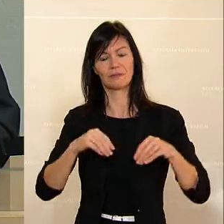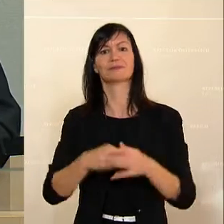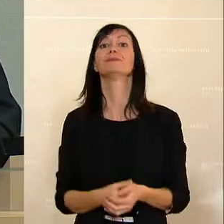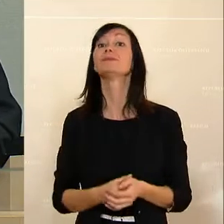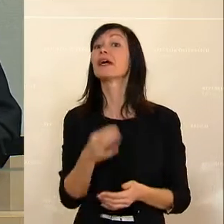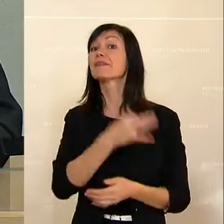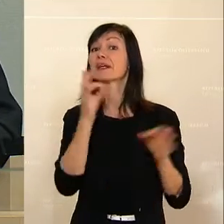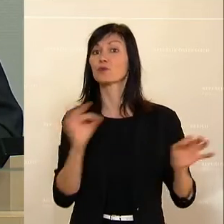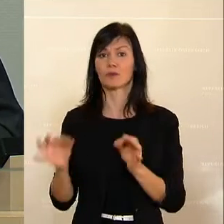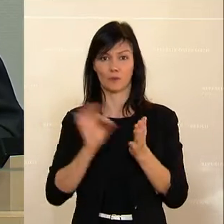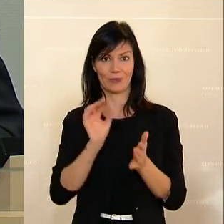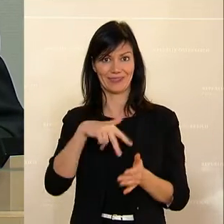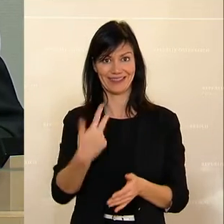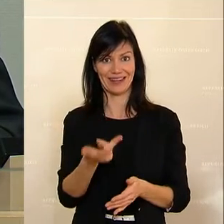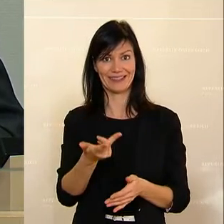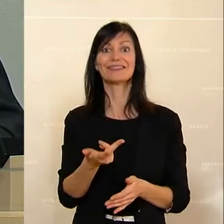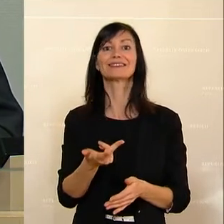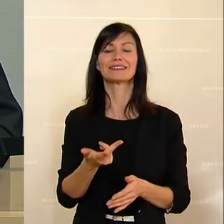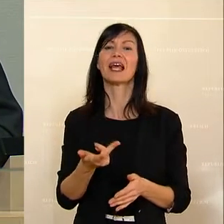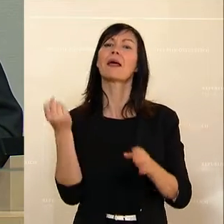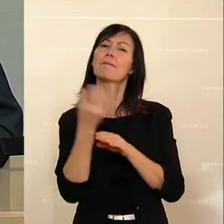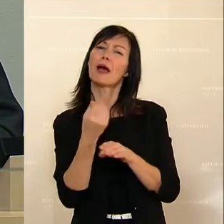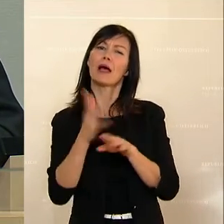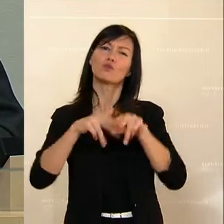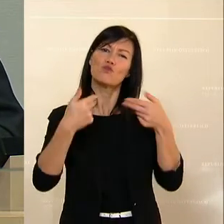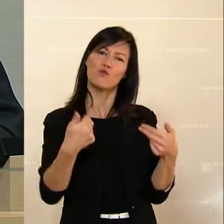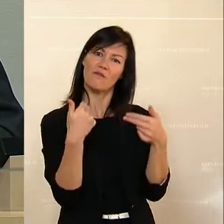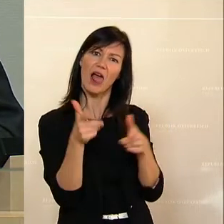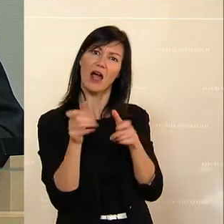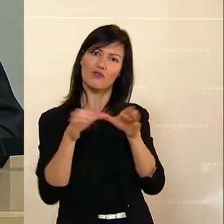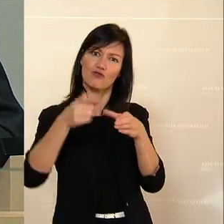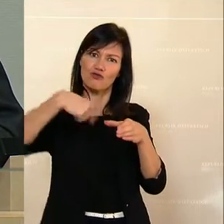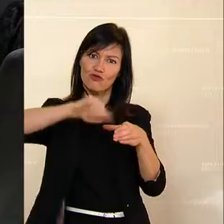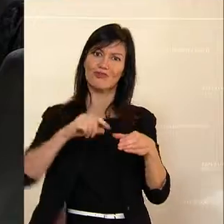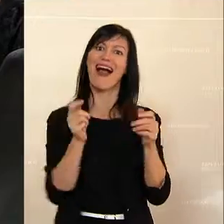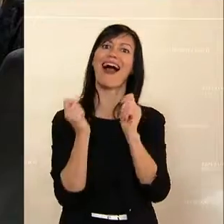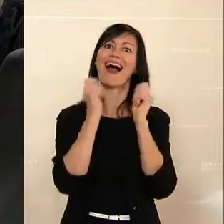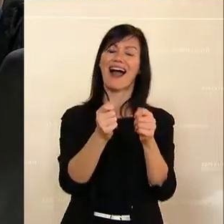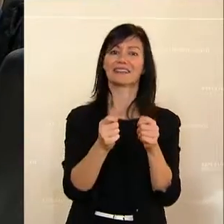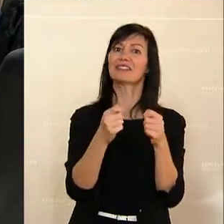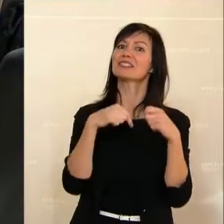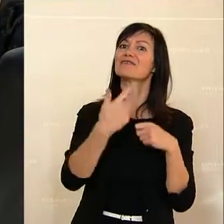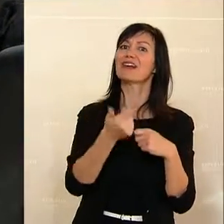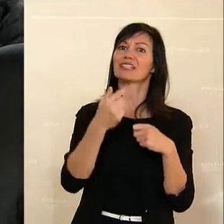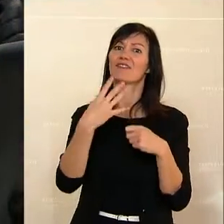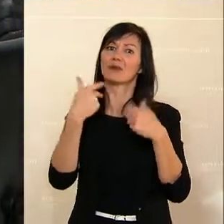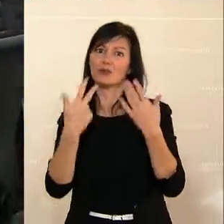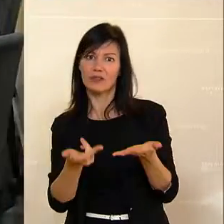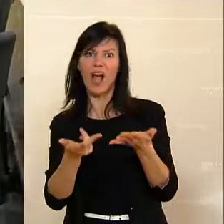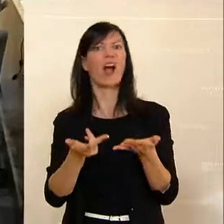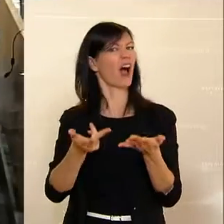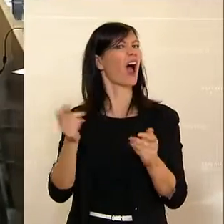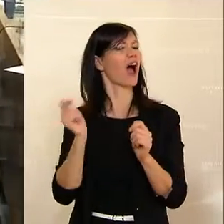Tagesordnungspunkt 30. Einstimmigkeit ist auch im nächsten Tagesordnungspunkt zu erwarten. Im Umweltausschuss des